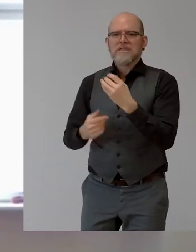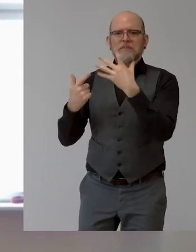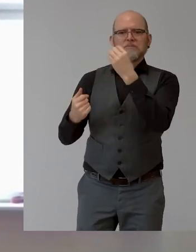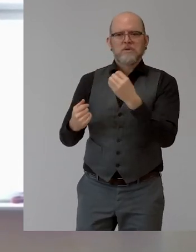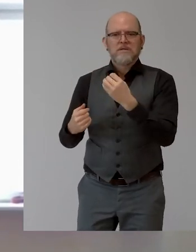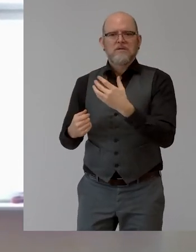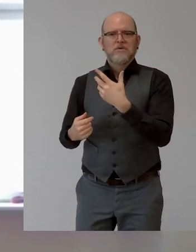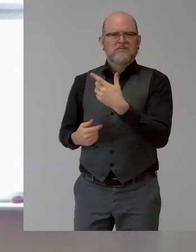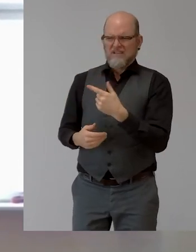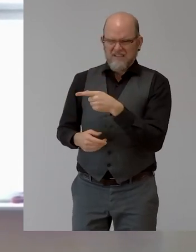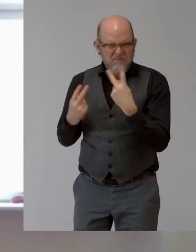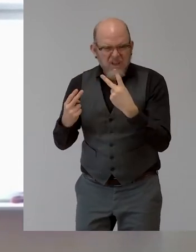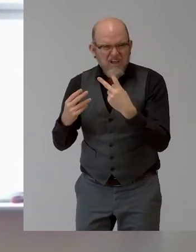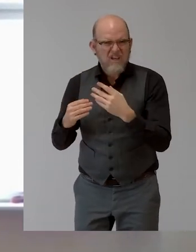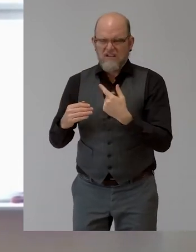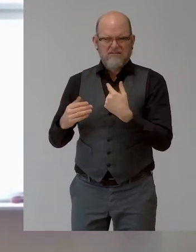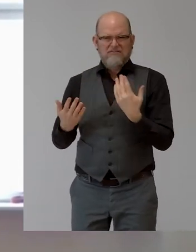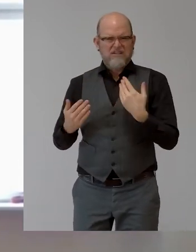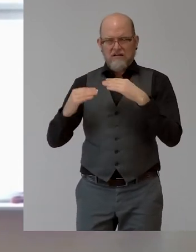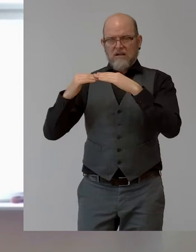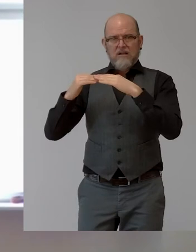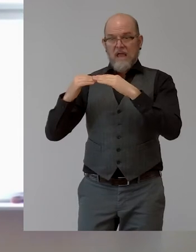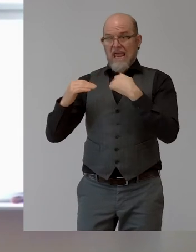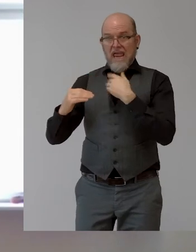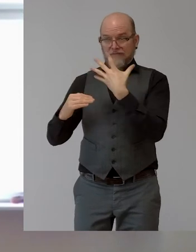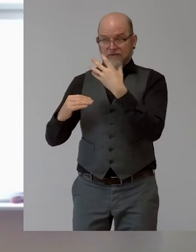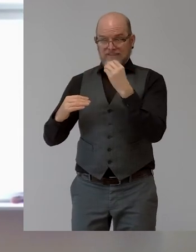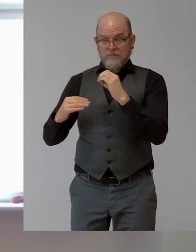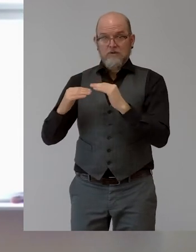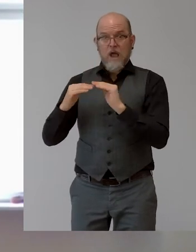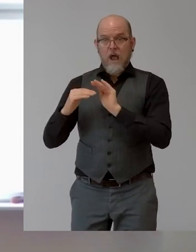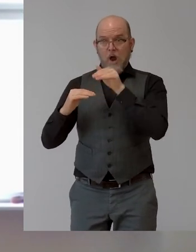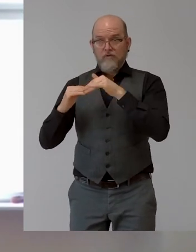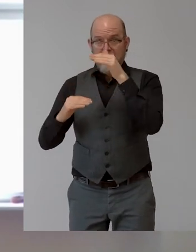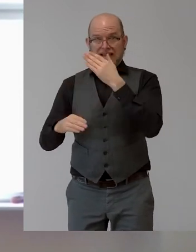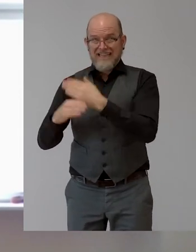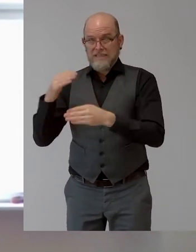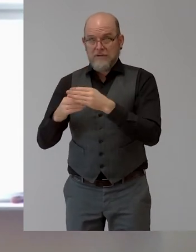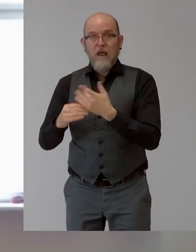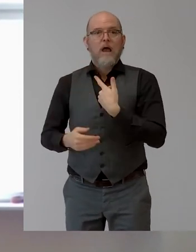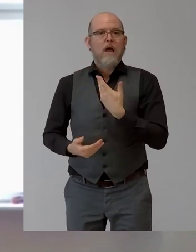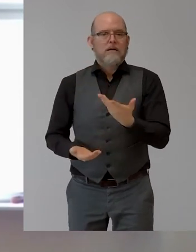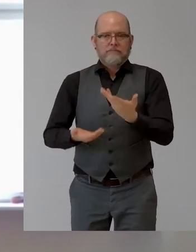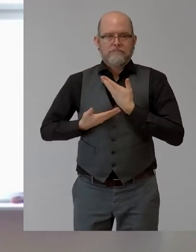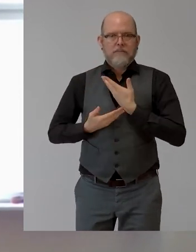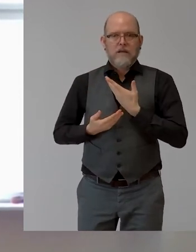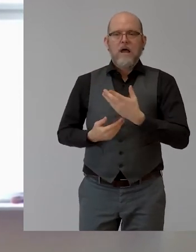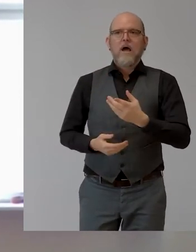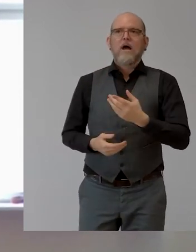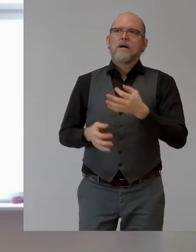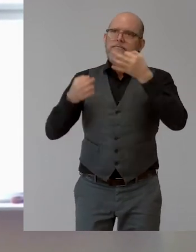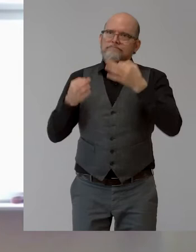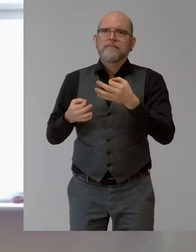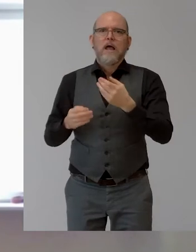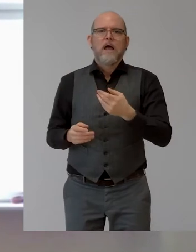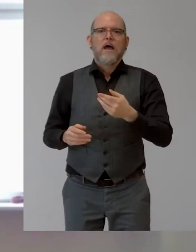ich als Mensch mit Behinderung zum Personenkreis der begünstigt behinderten Personen gezählt werden kann. Und das ist, wenn wir uns